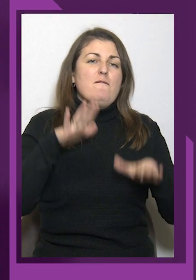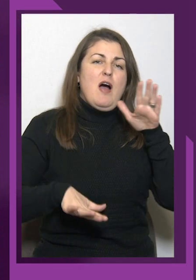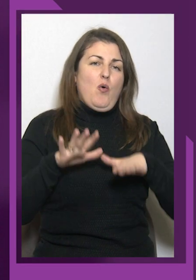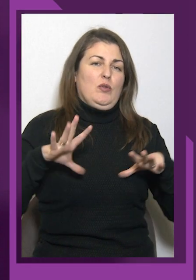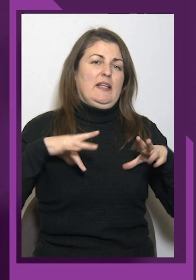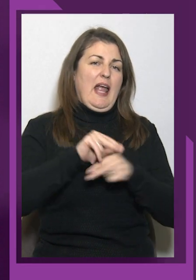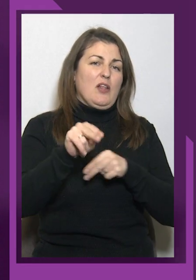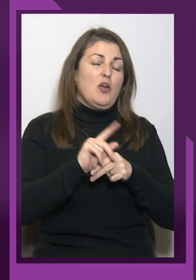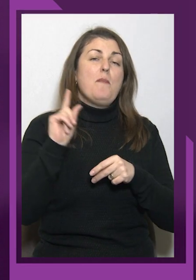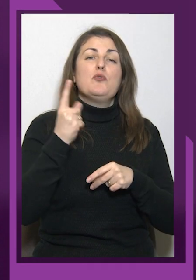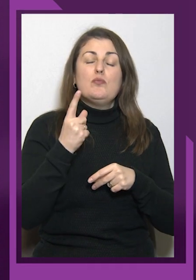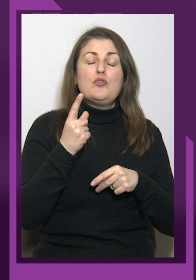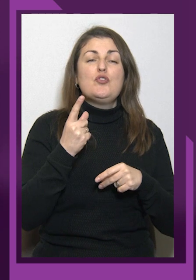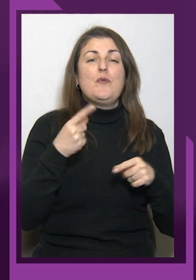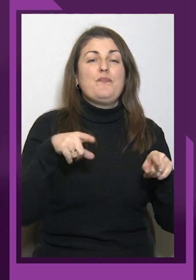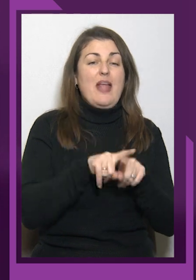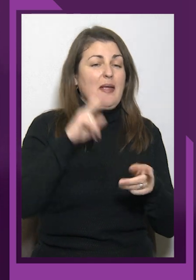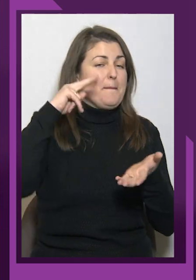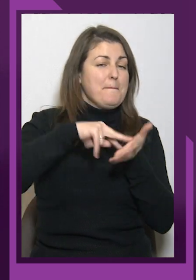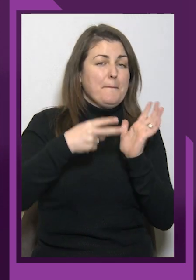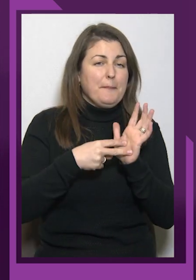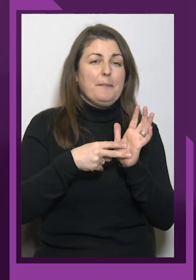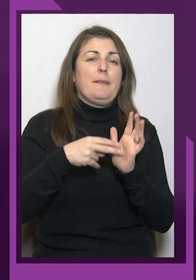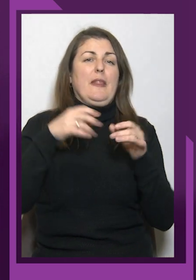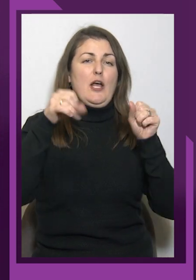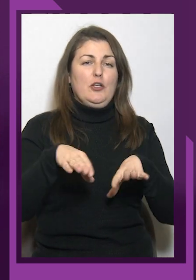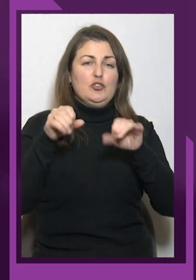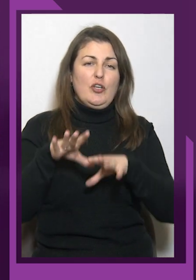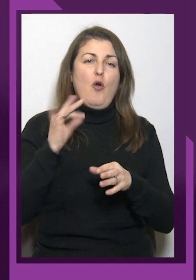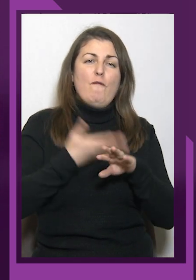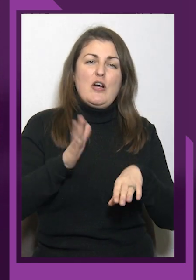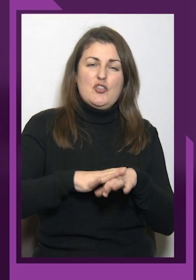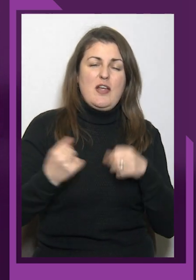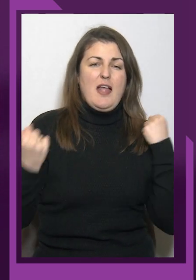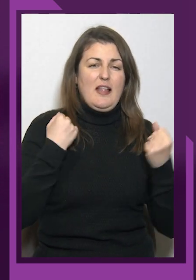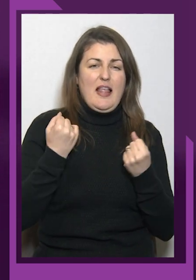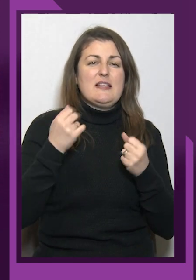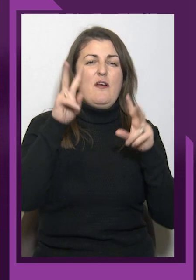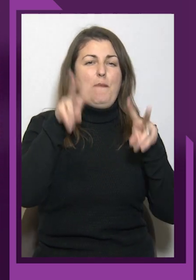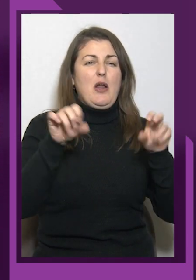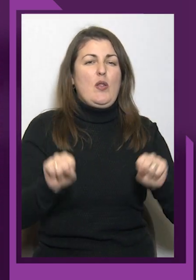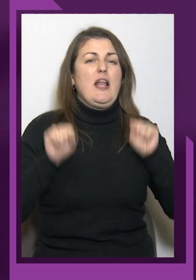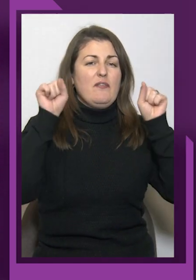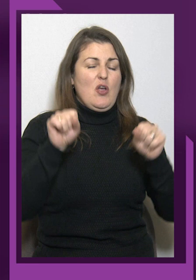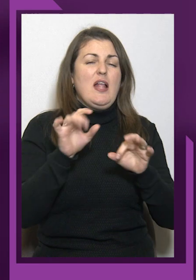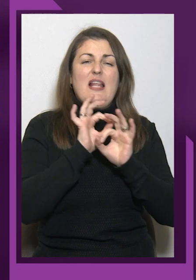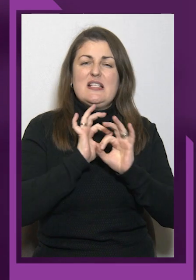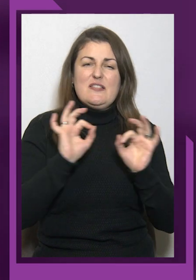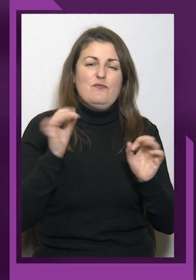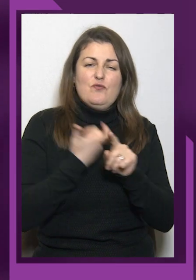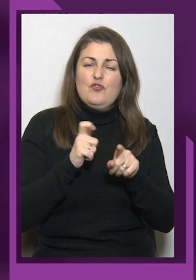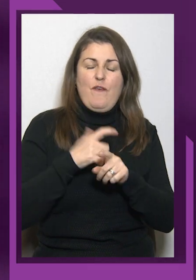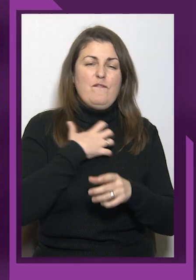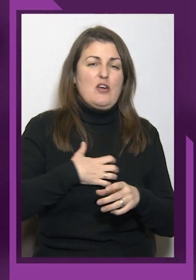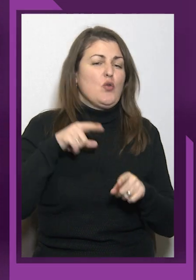тренери. Тому що ось такі тактичні та стратегічні рішення у важкій атлетиці, у параліфтингу надзвичайно важливі. Знаєте,